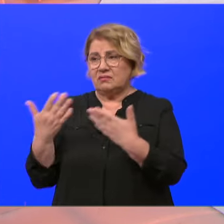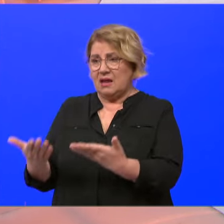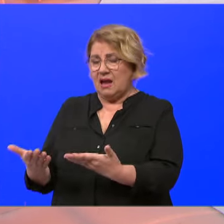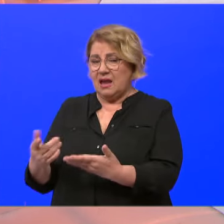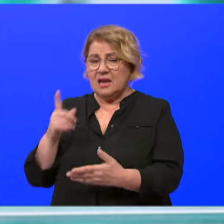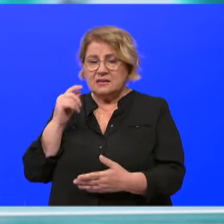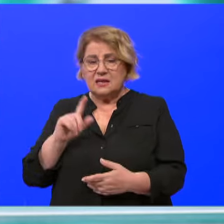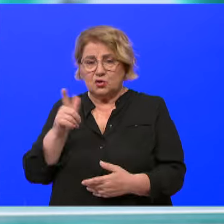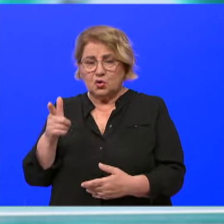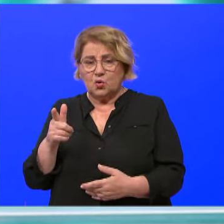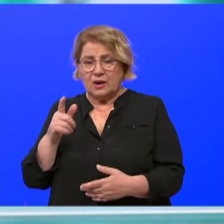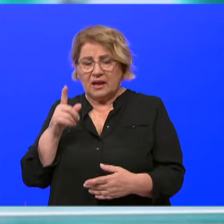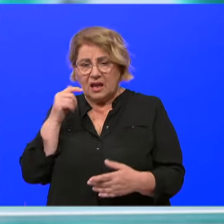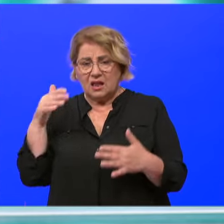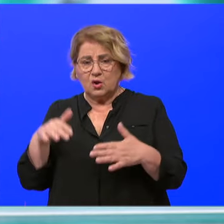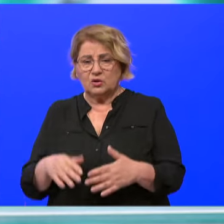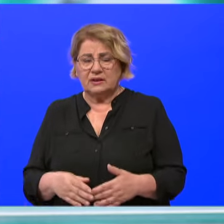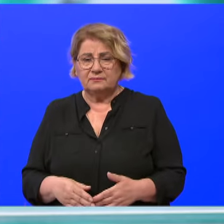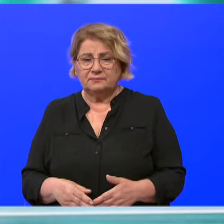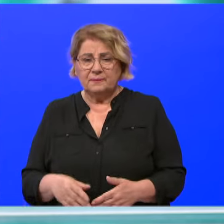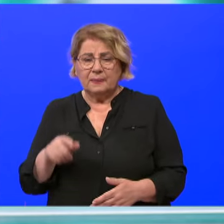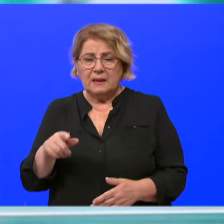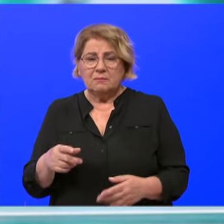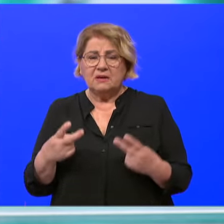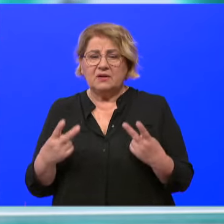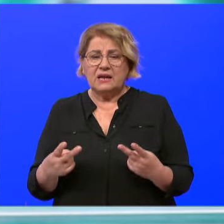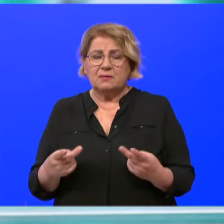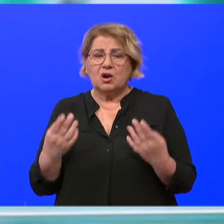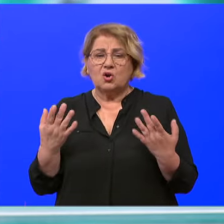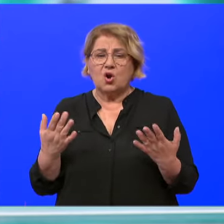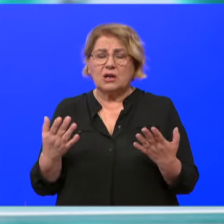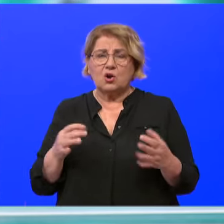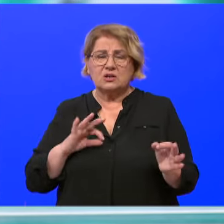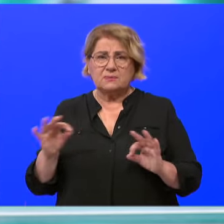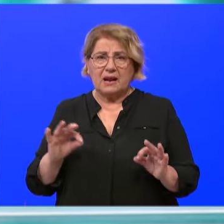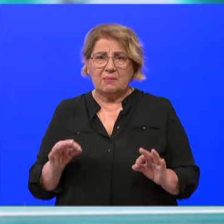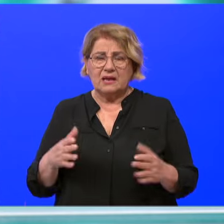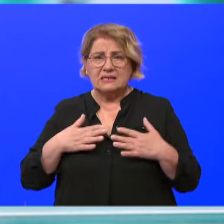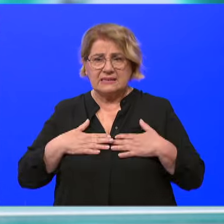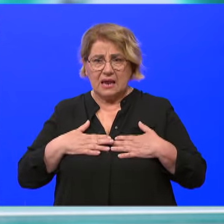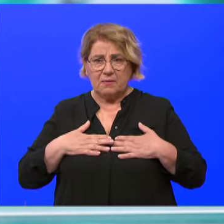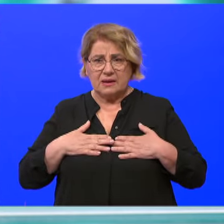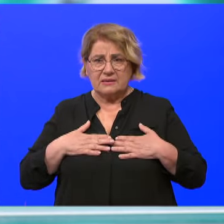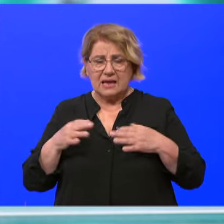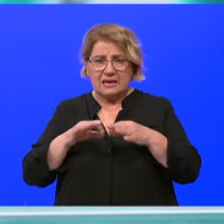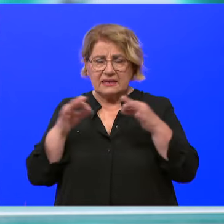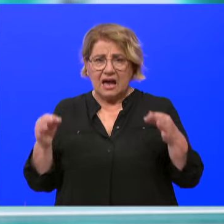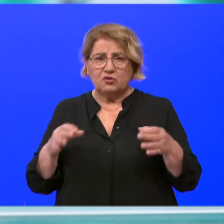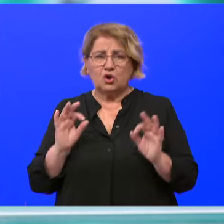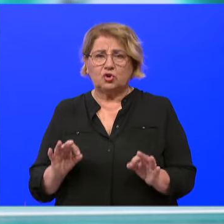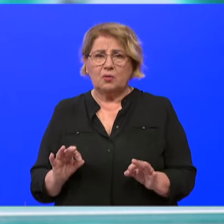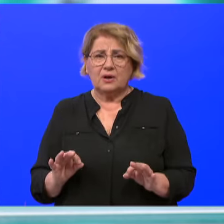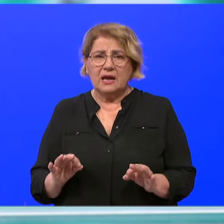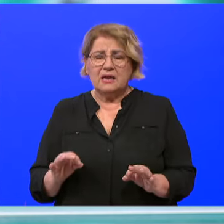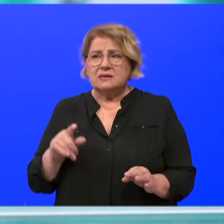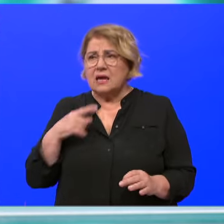mi vrijedimo koliko smo spremni dati sebe za javno dobro, za